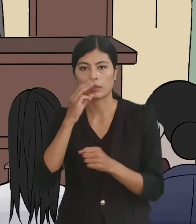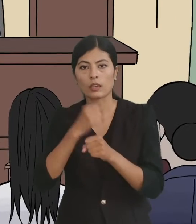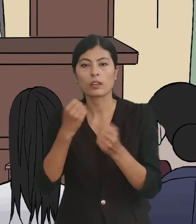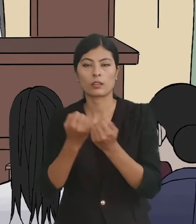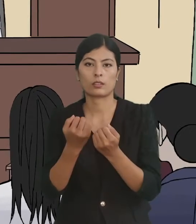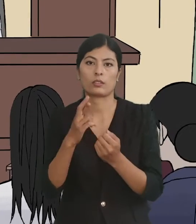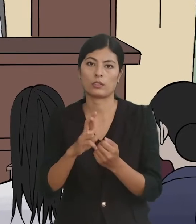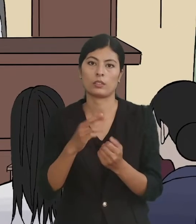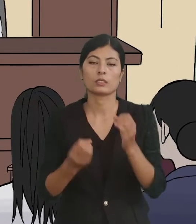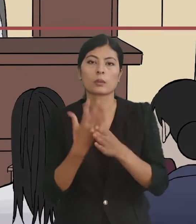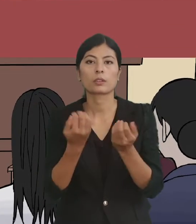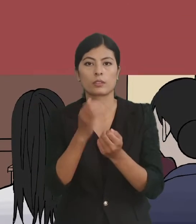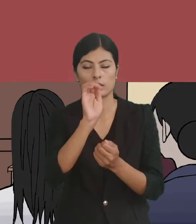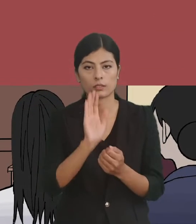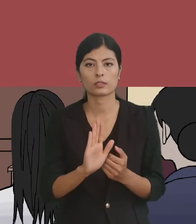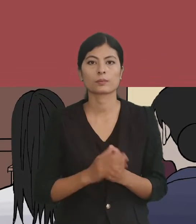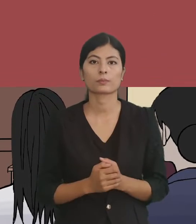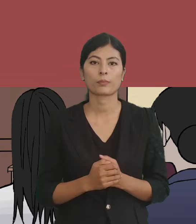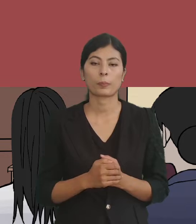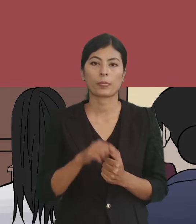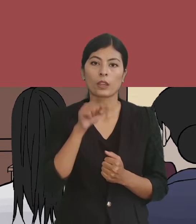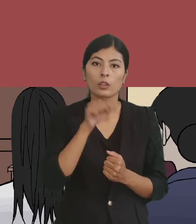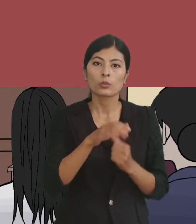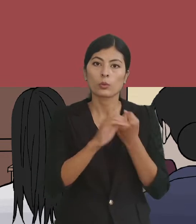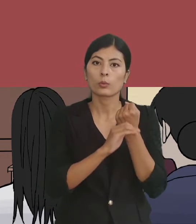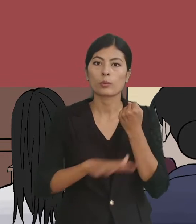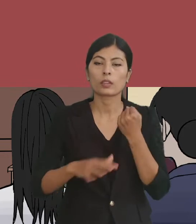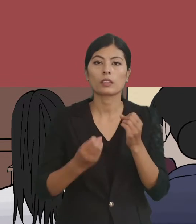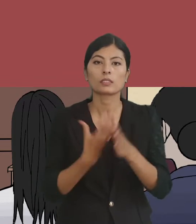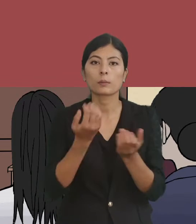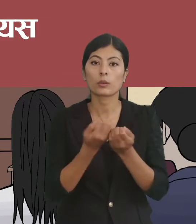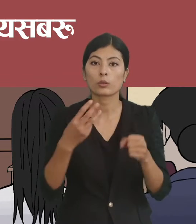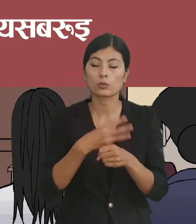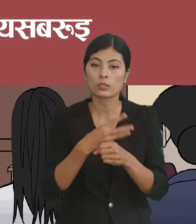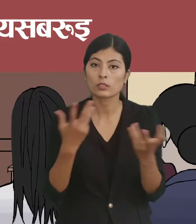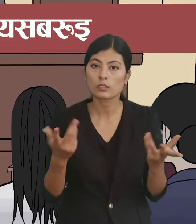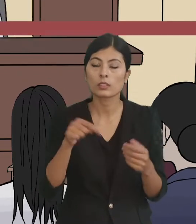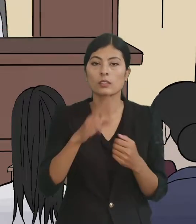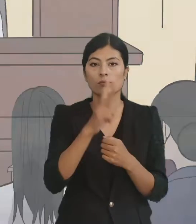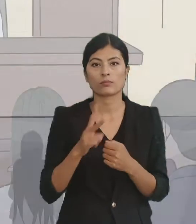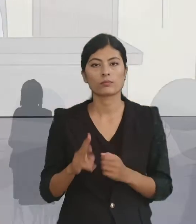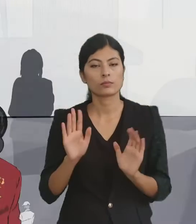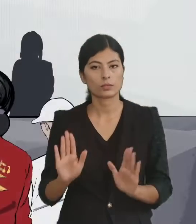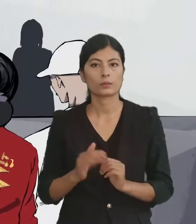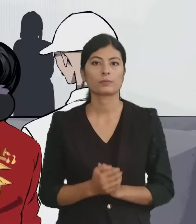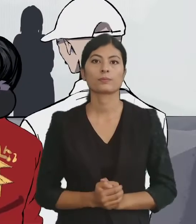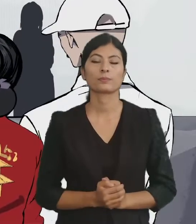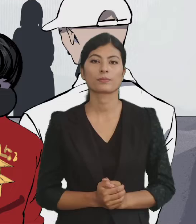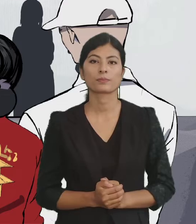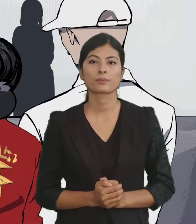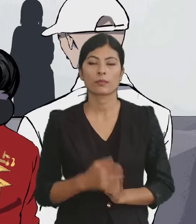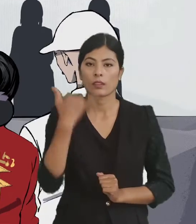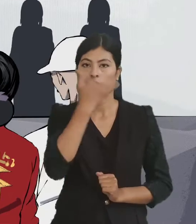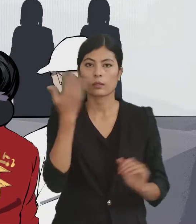हिसाब से इस्थापना करे के उद्देश से सब एहन किसिन के रहल है लाइंगिक